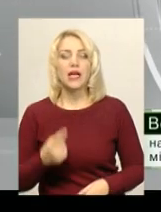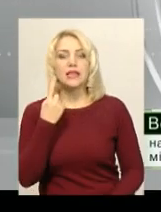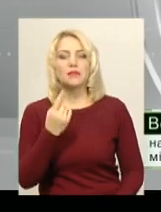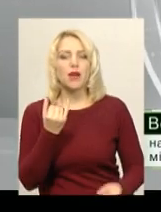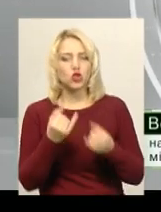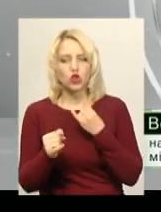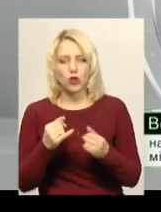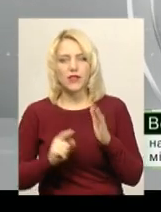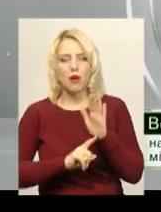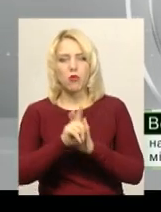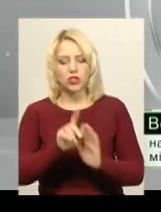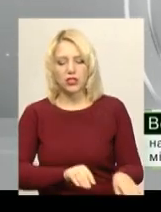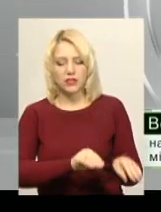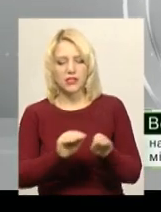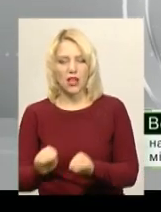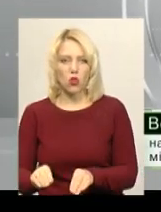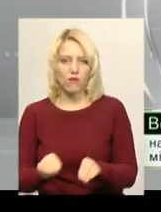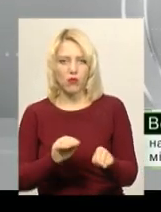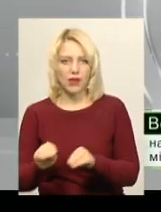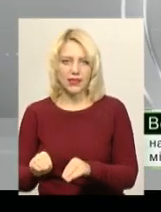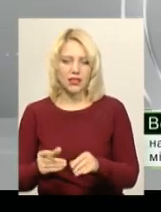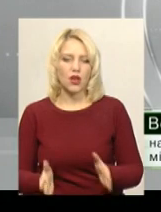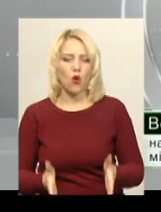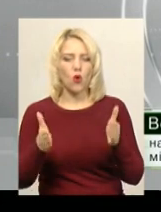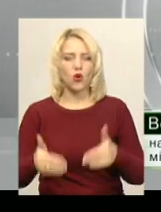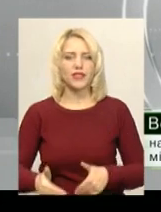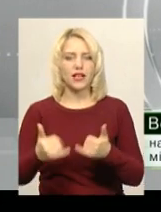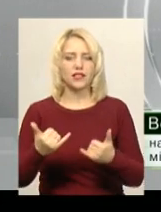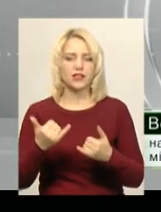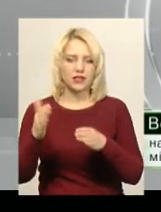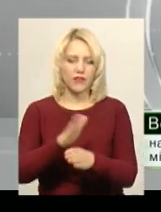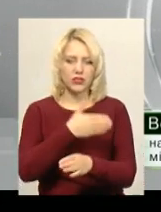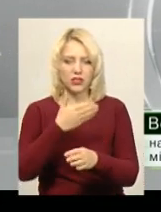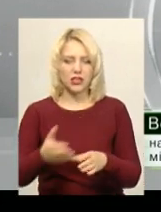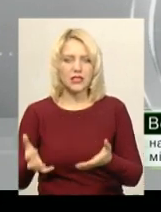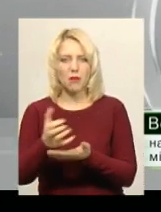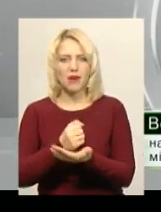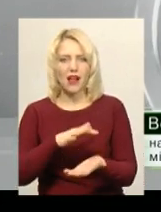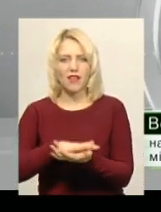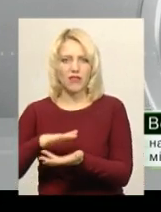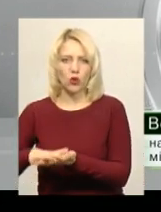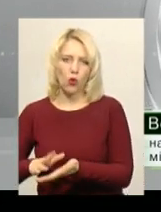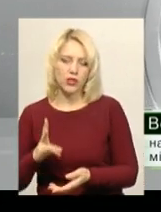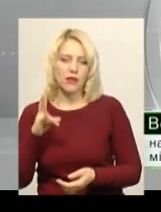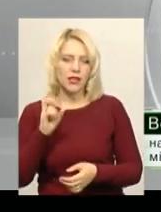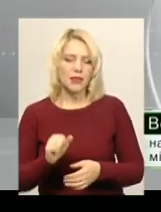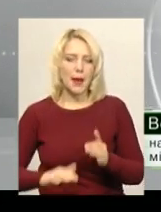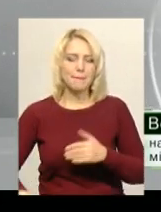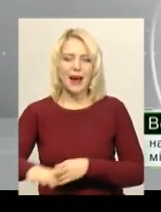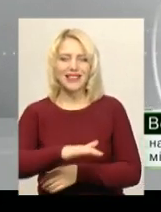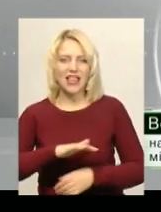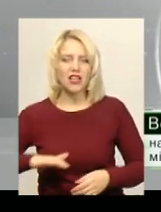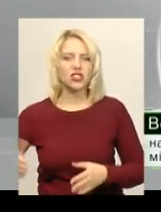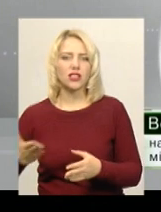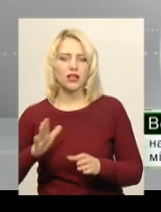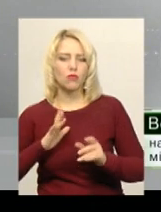жовтня почали встановлювати контейнери для роздільного збирання відходів на майданчиках, які